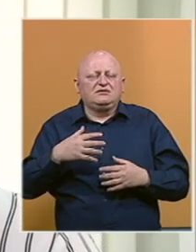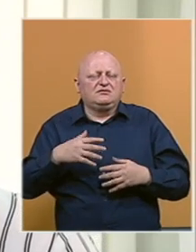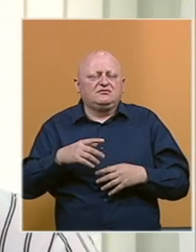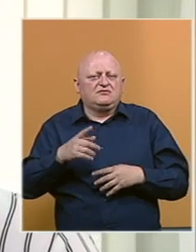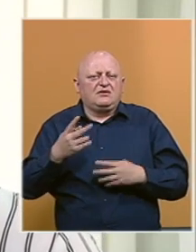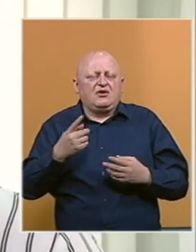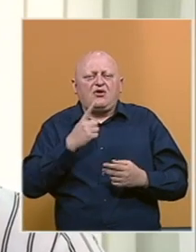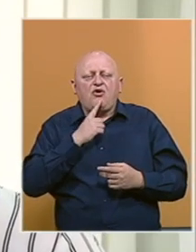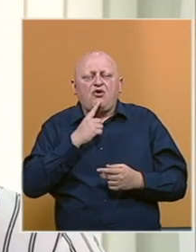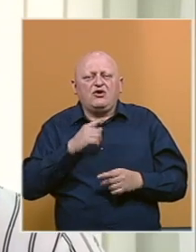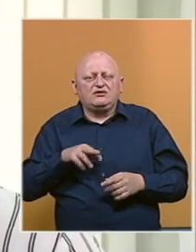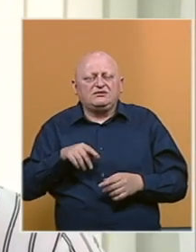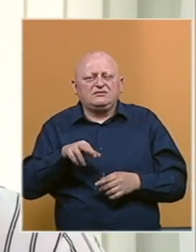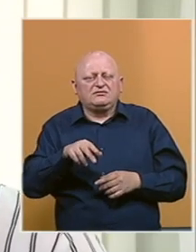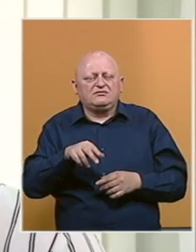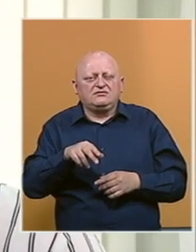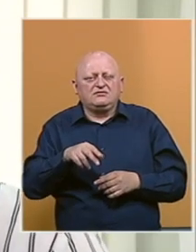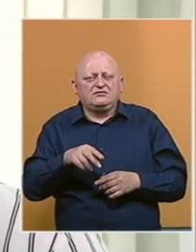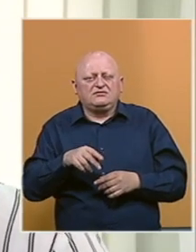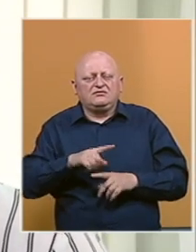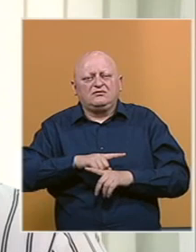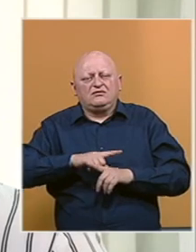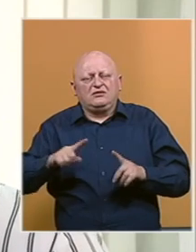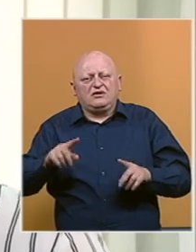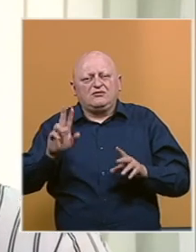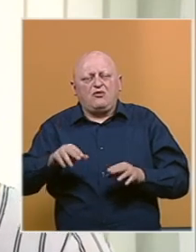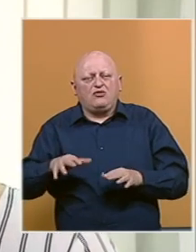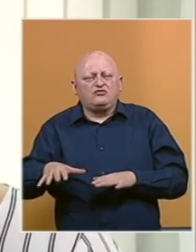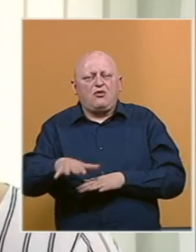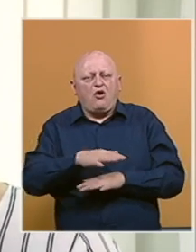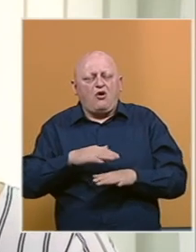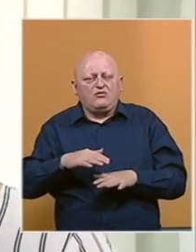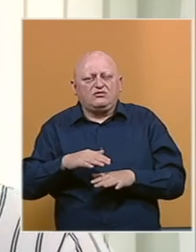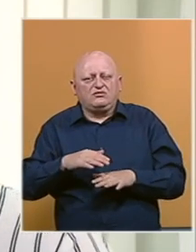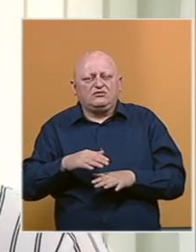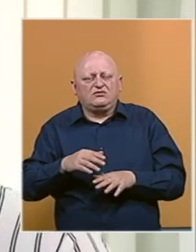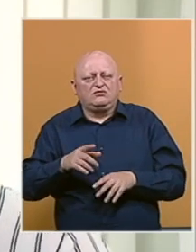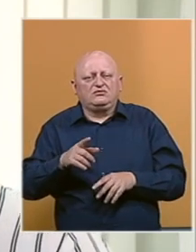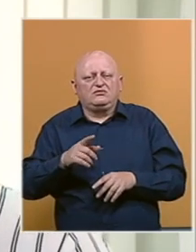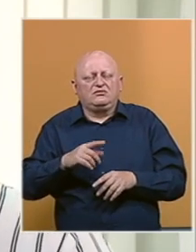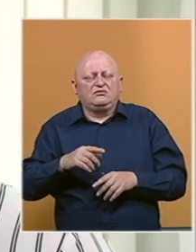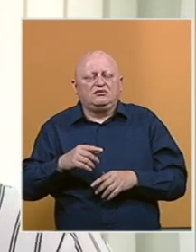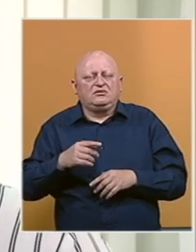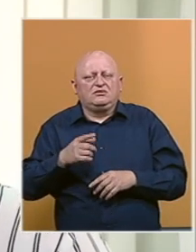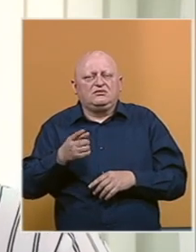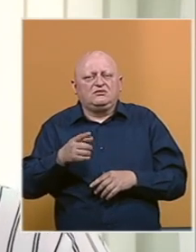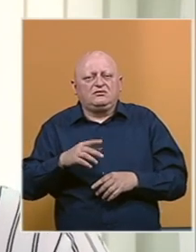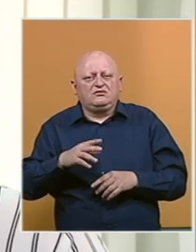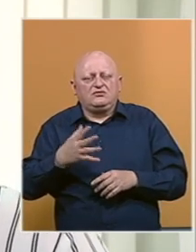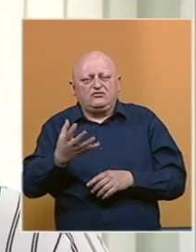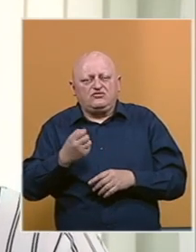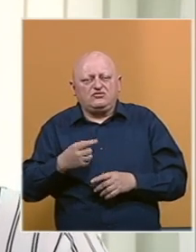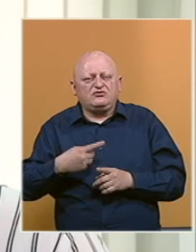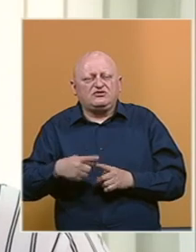koja se kreće u najrazočitijim mogućim oblicima, dakle i uzevši obzir jačinu i uzevši u